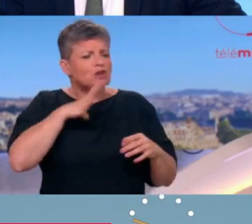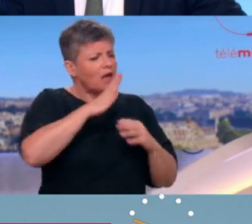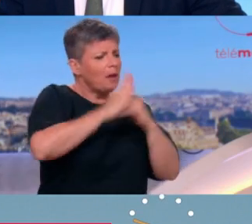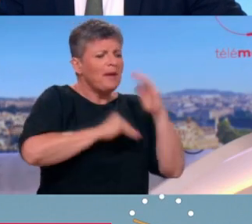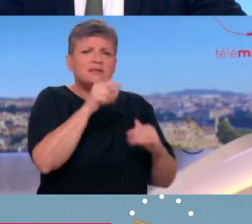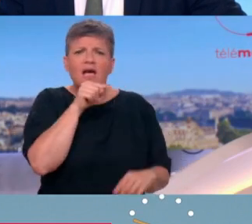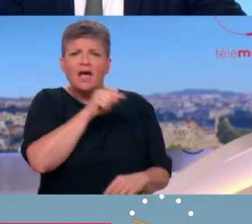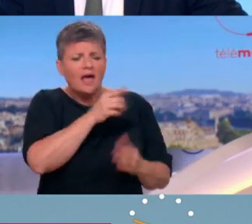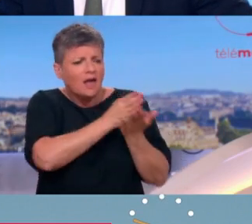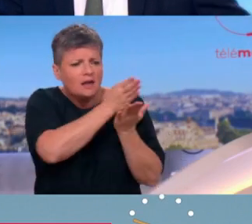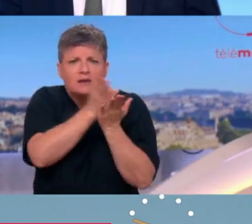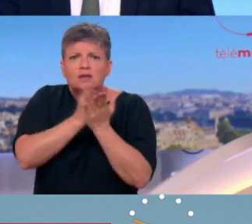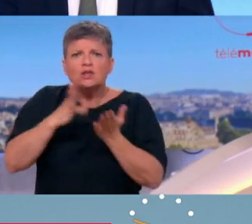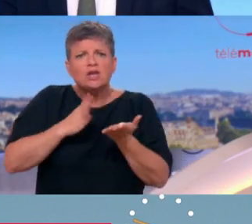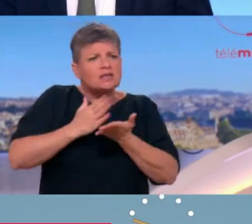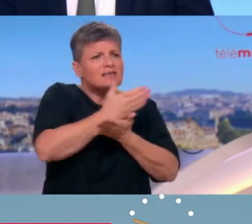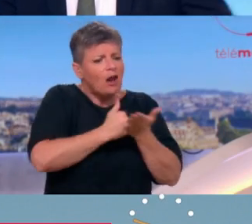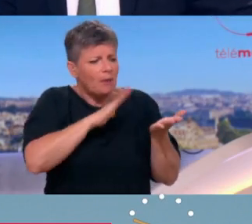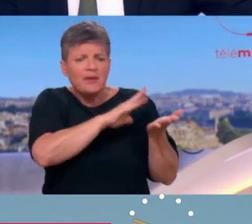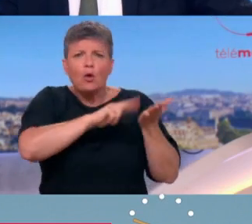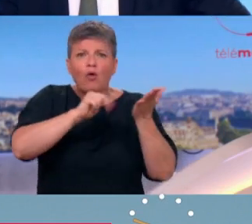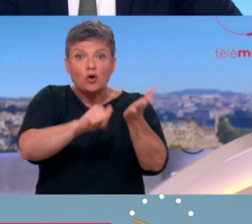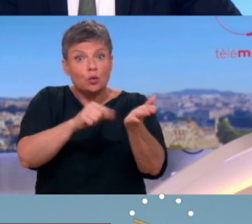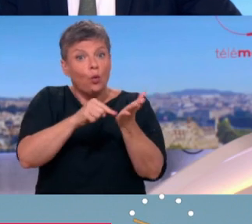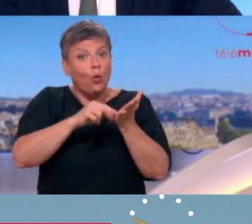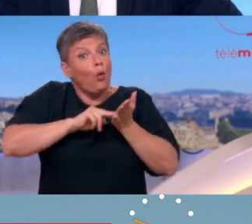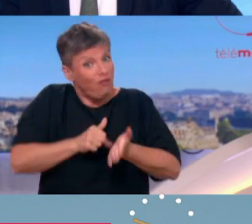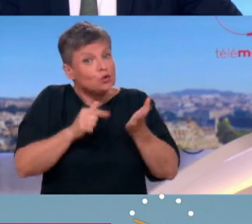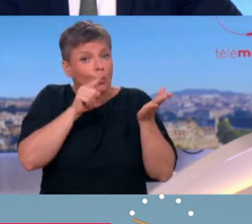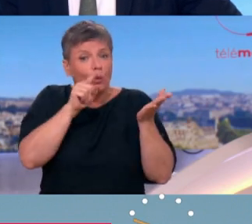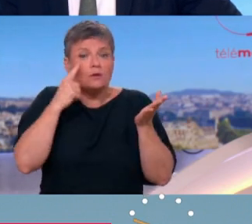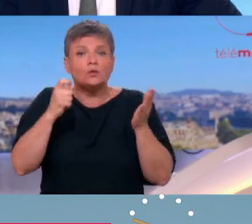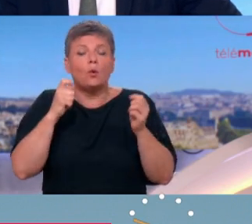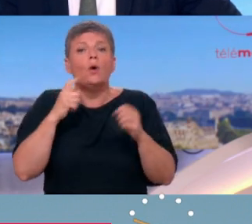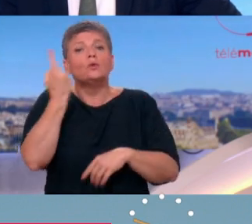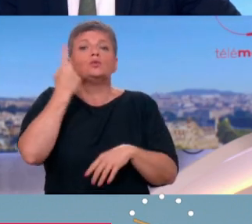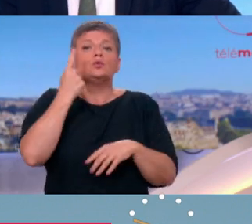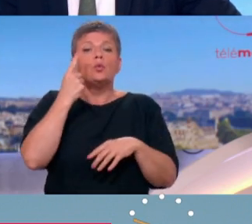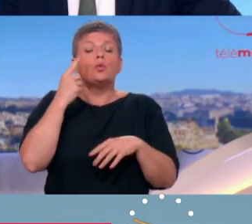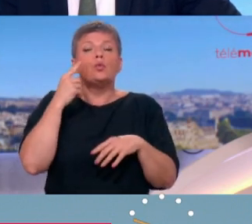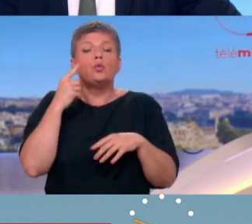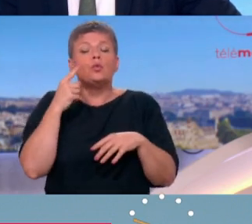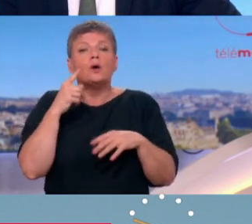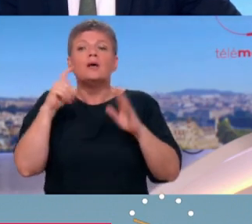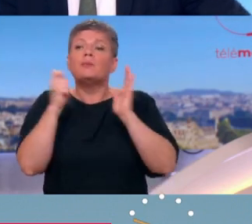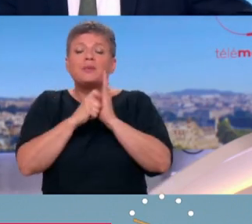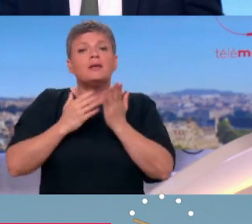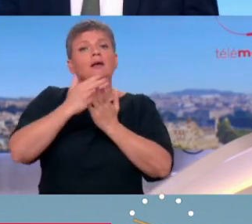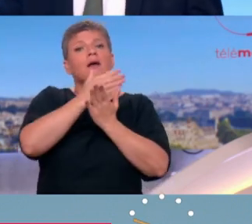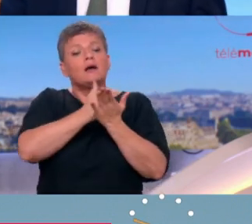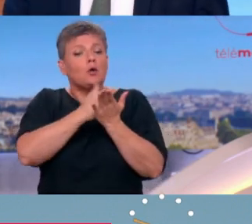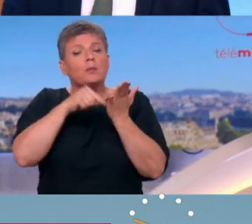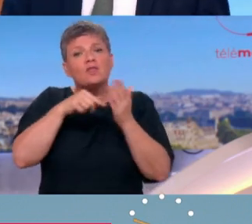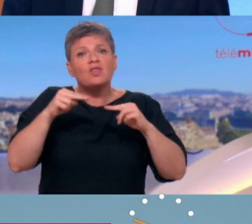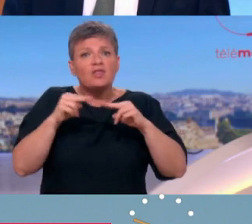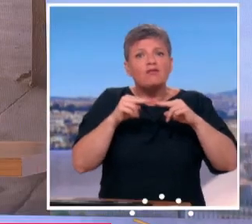il puisse y avoir des niveaux de rémunération conventionnels. Je dis bien conventionnels parce qu'il faut toujours rappeler que même lorsqu'il y a un niveau de rémunération dans une convention